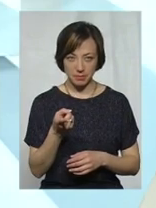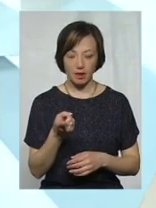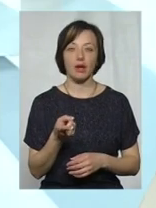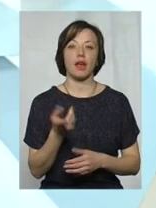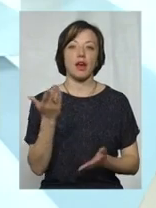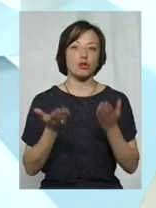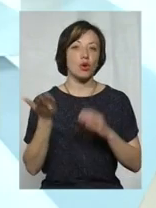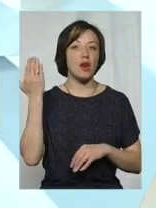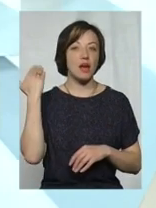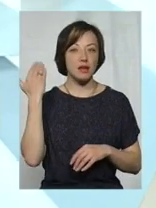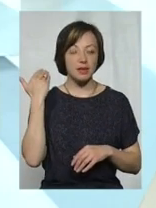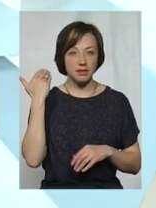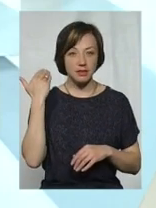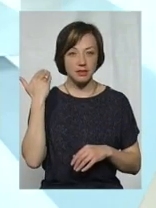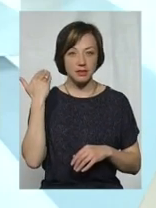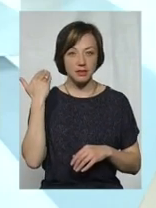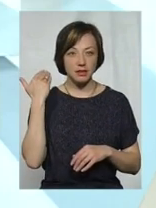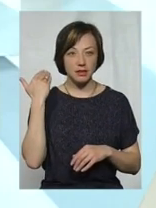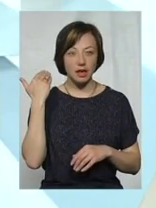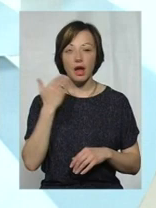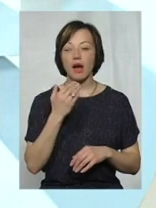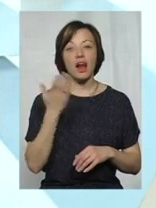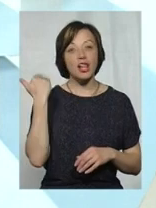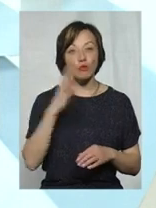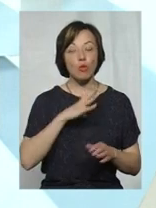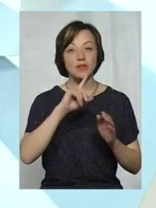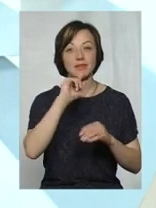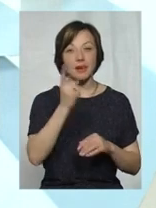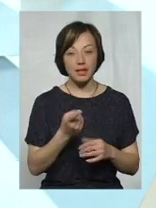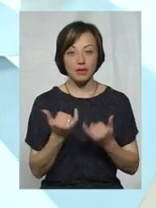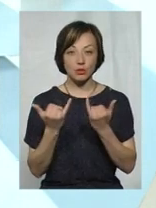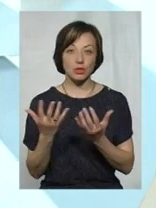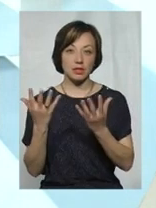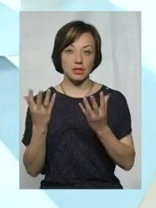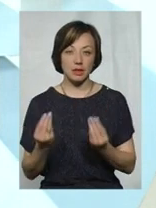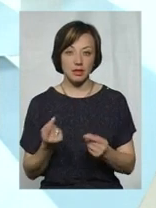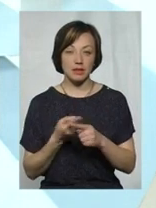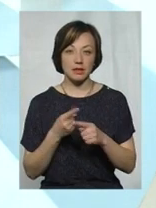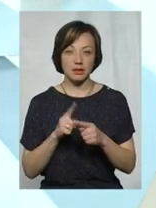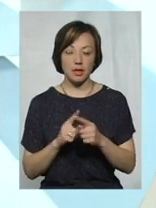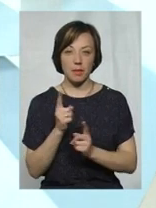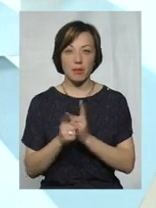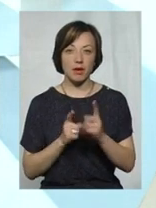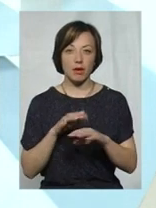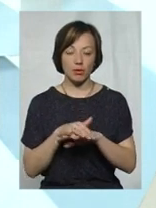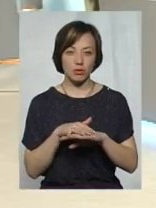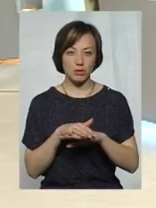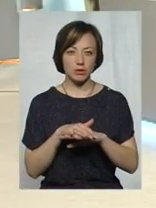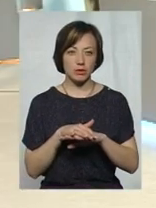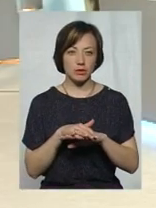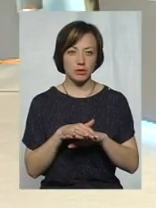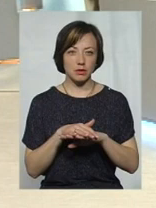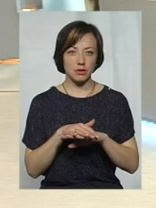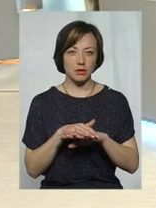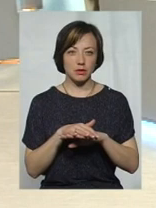призначали субсидію за попередній календарний рік, то на сьогоднішній день оцей перерахунок, про який я говорю, з травня місяця, буде